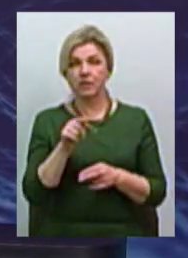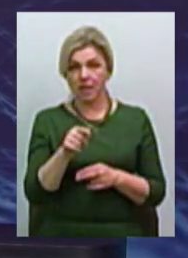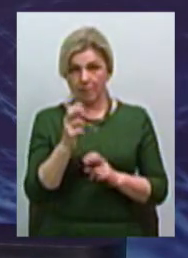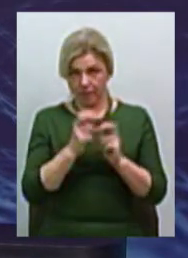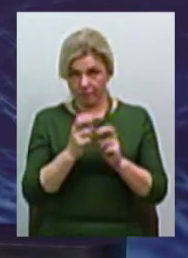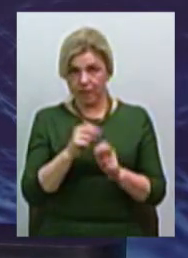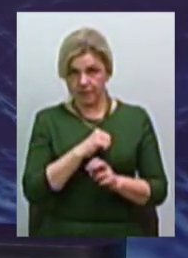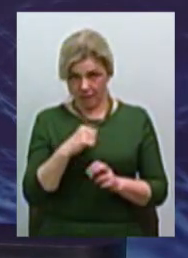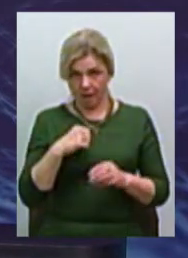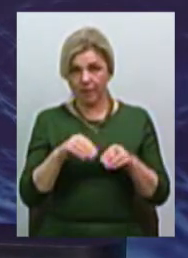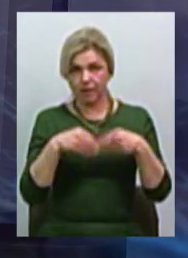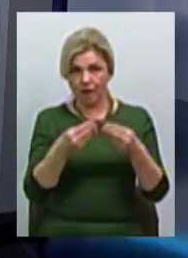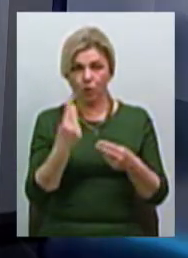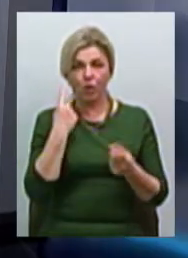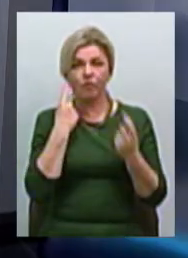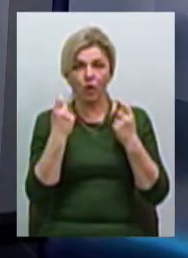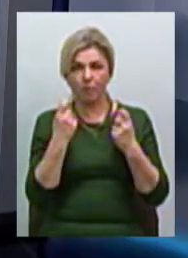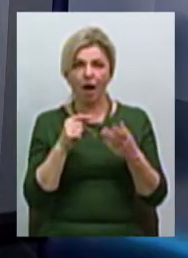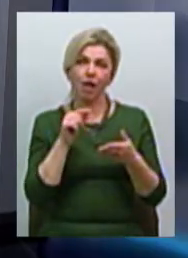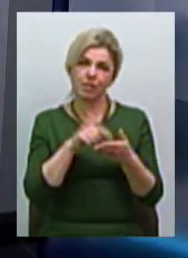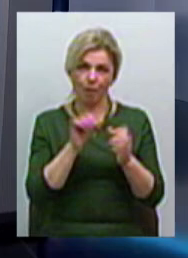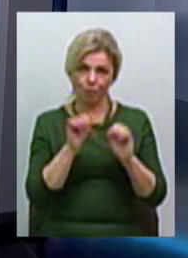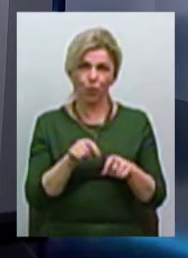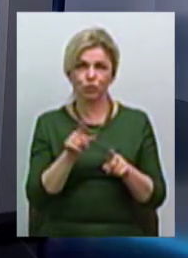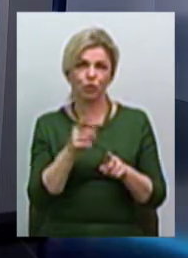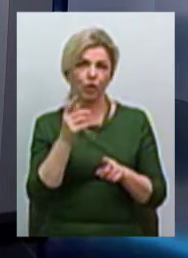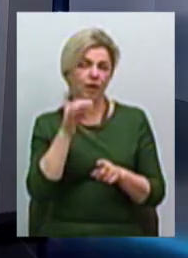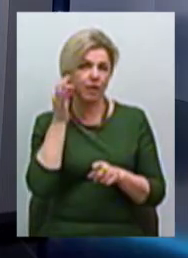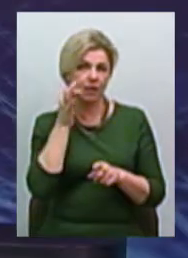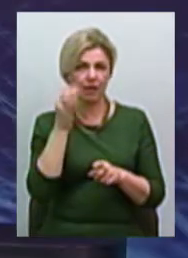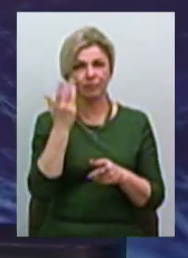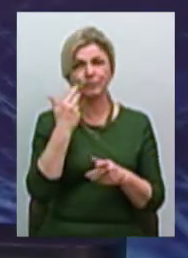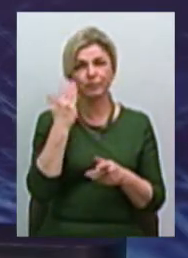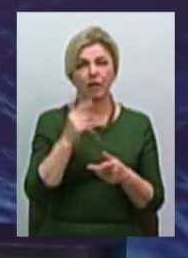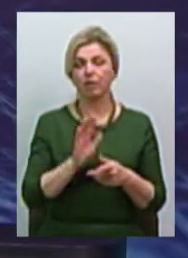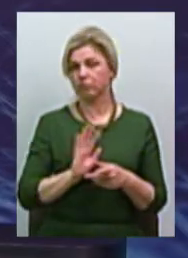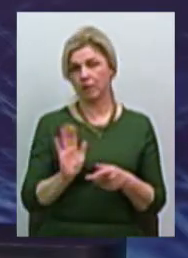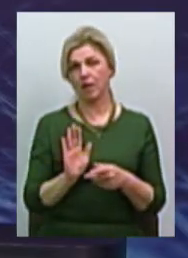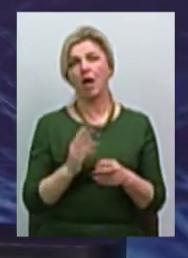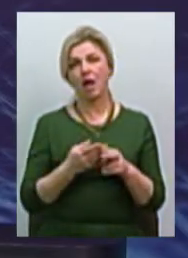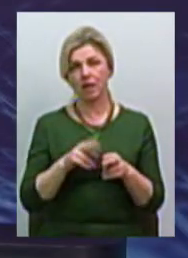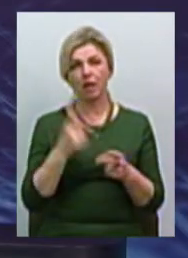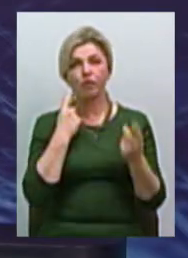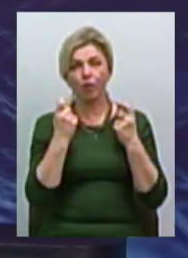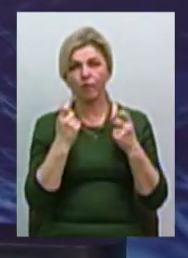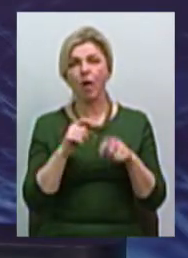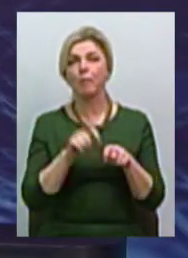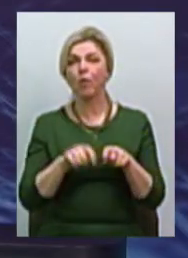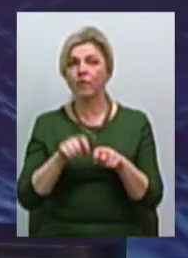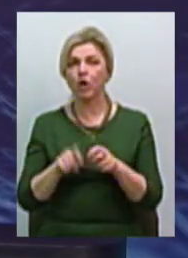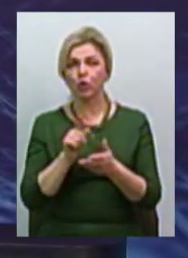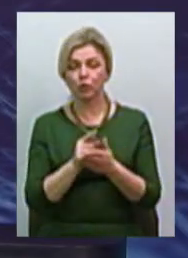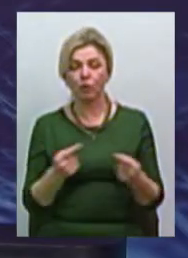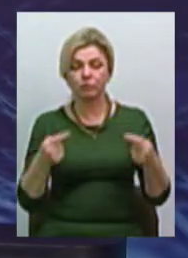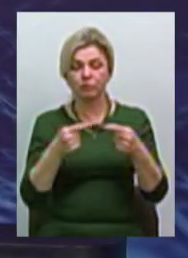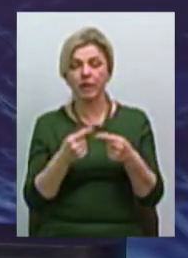підприємства? Так. Вони не можуть щось там десь домалювати? Ні, можуть, тому що вся ця інформація, вона потім перевіряється, повинна збігатися